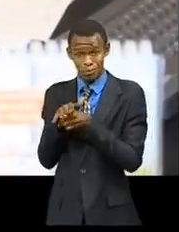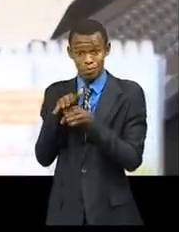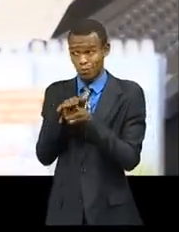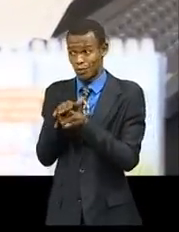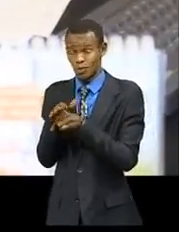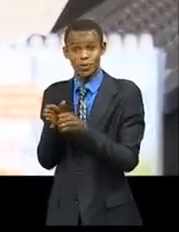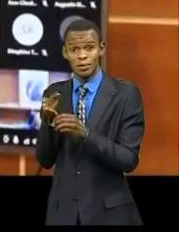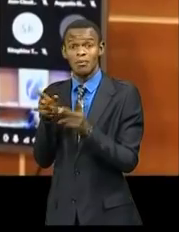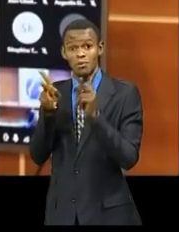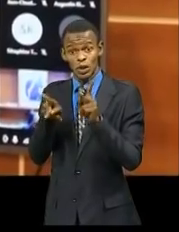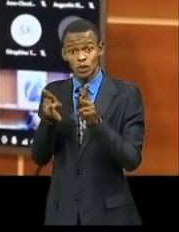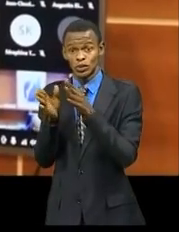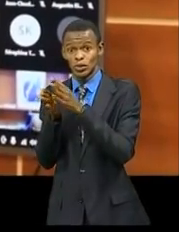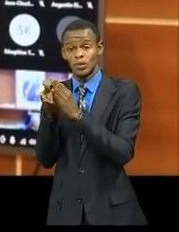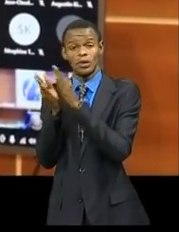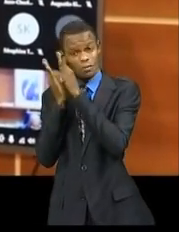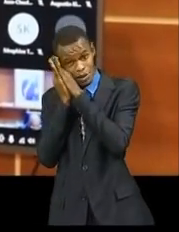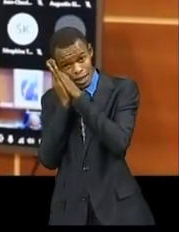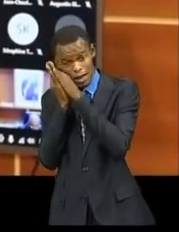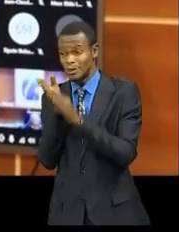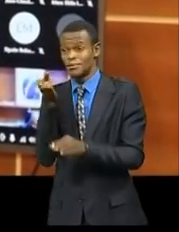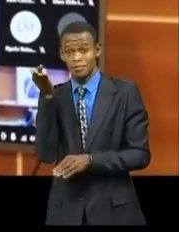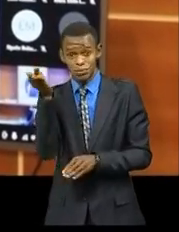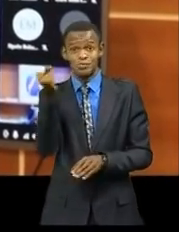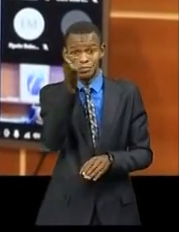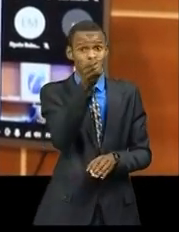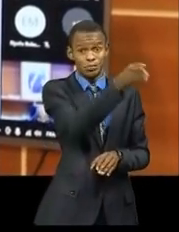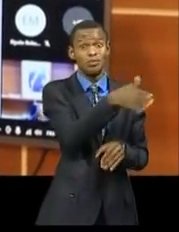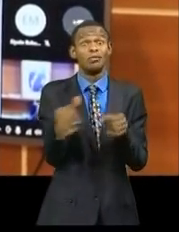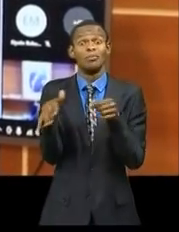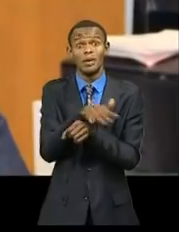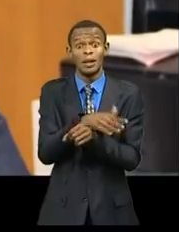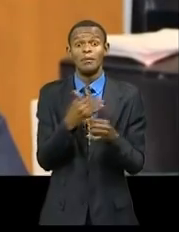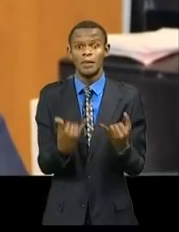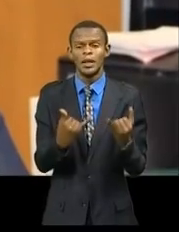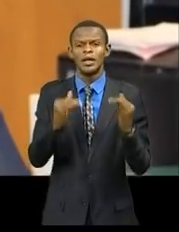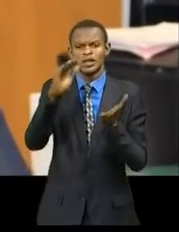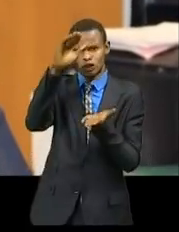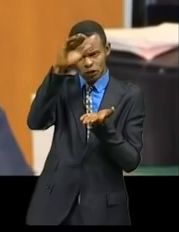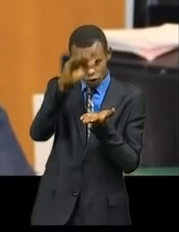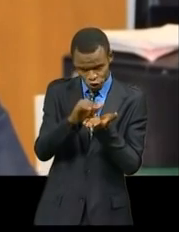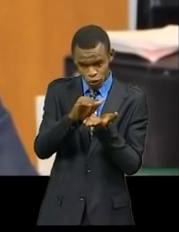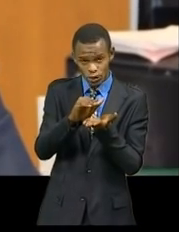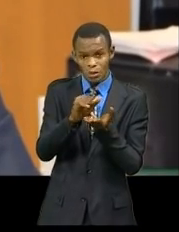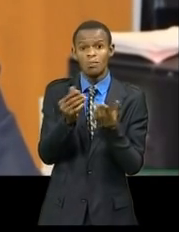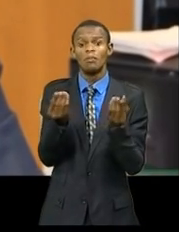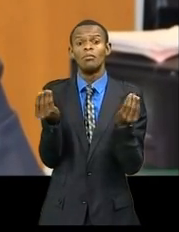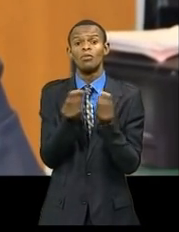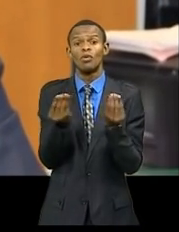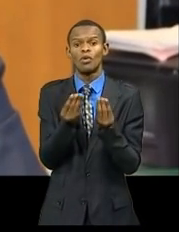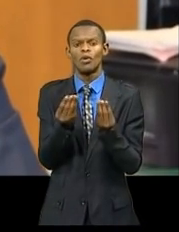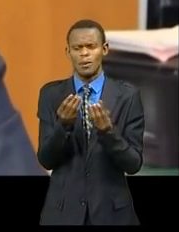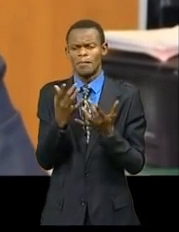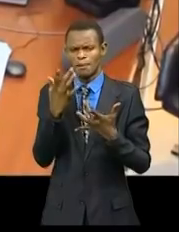taux d'occupation depuis la prise de maigure visant à endiguer la troisième vague de cette pandémie. Le